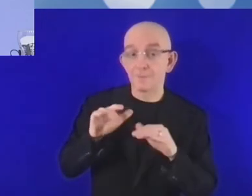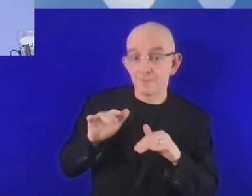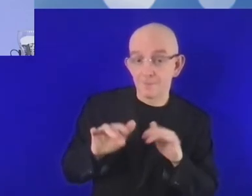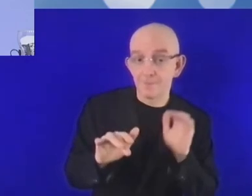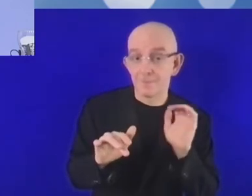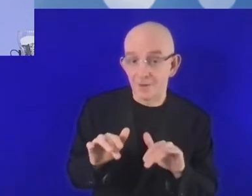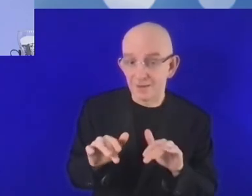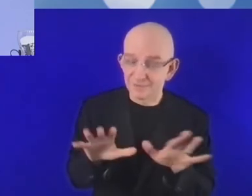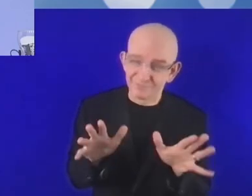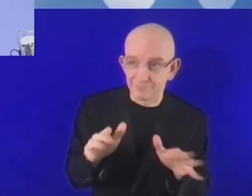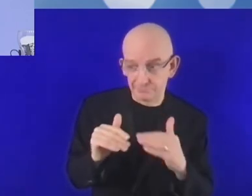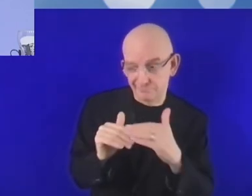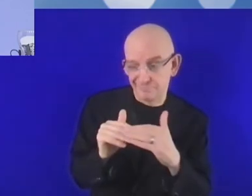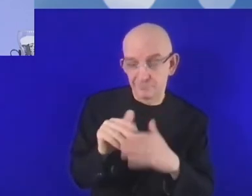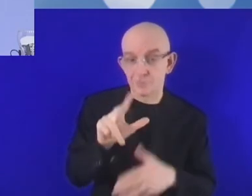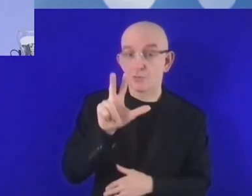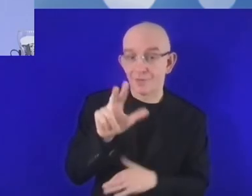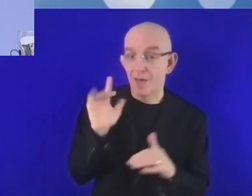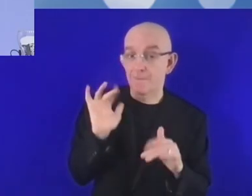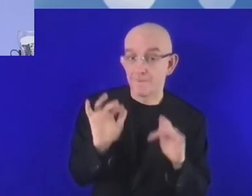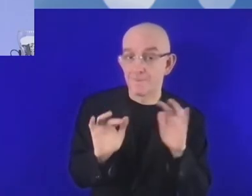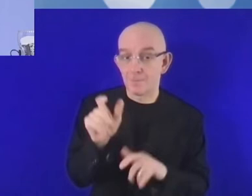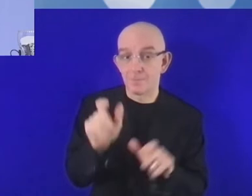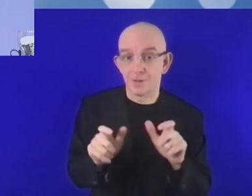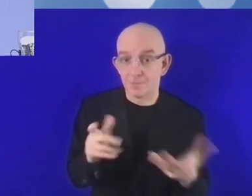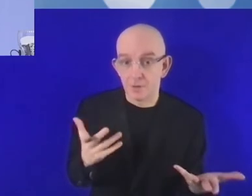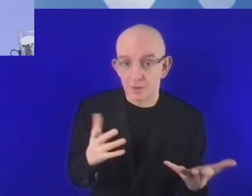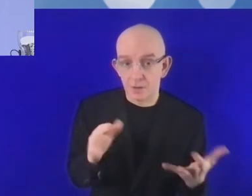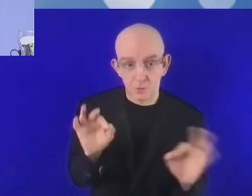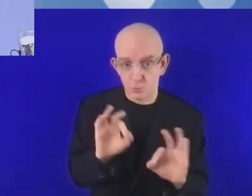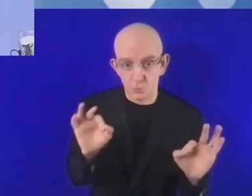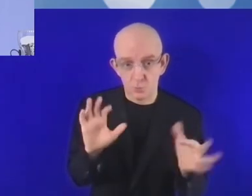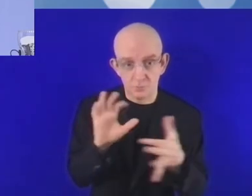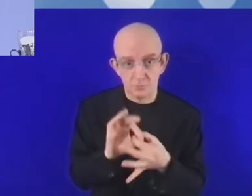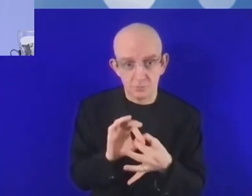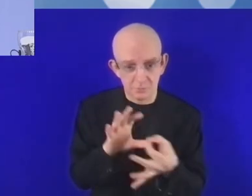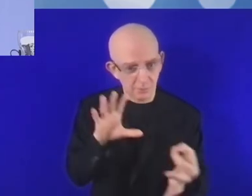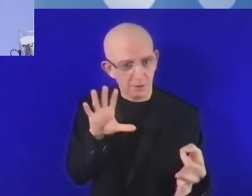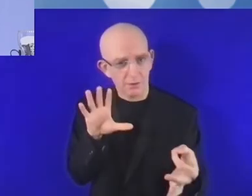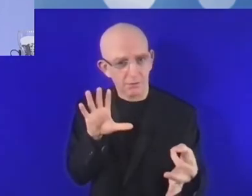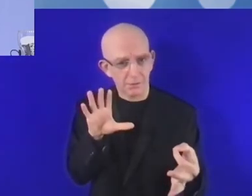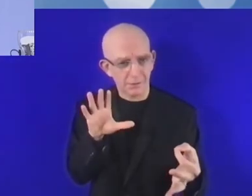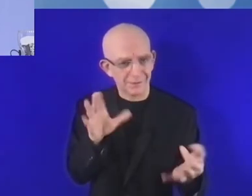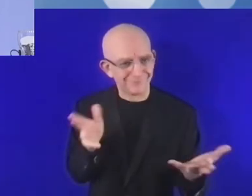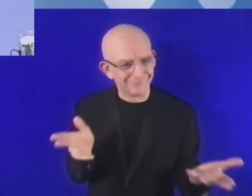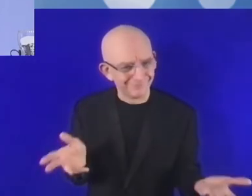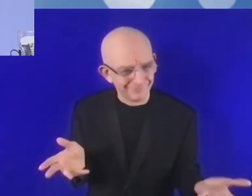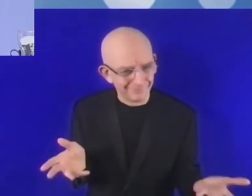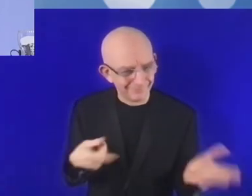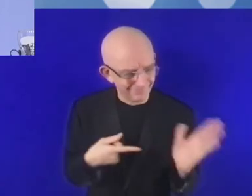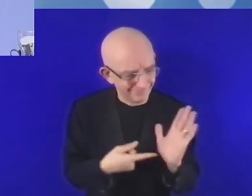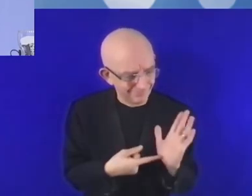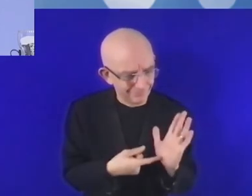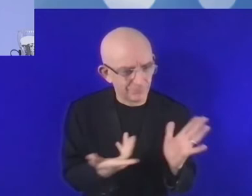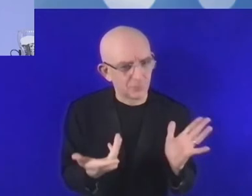sieci. Nie ma tych samych szans i możliwości, a zatem musimy podnosić świadomość,